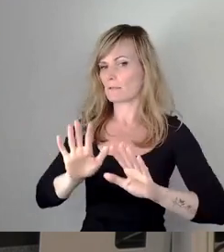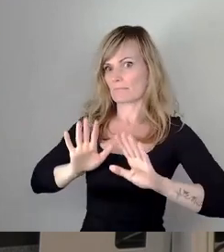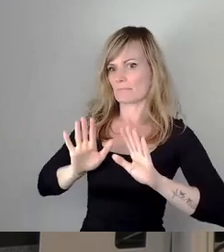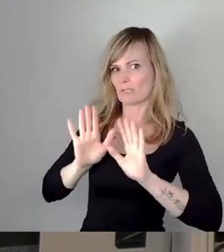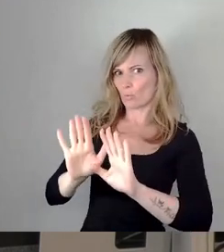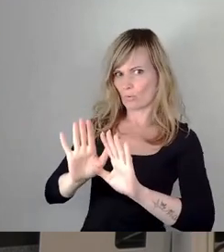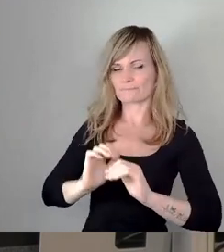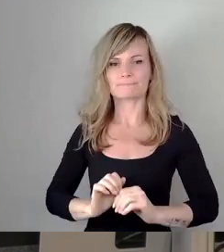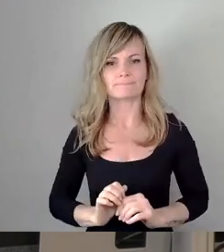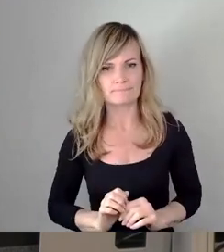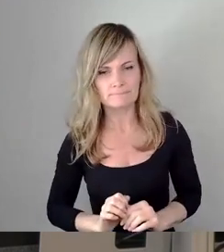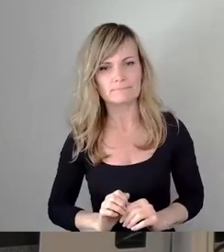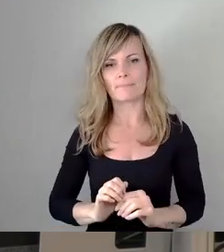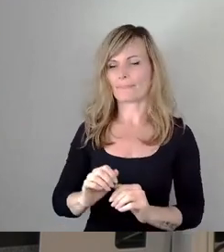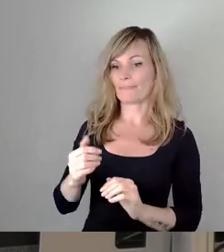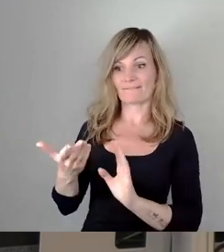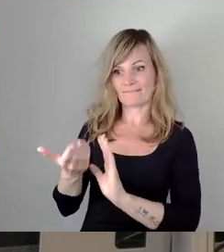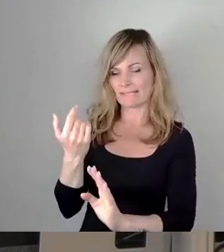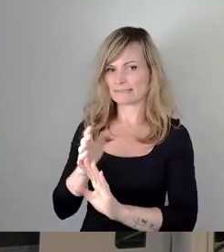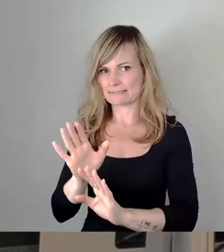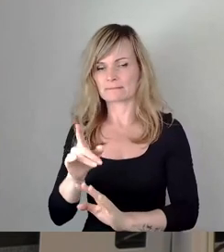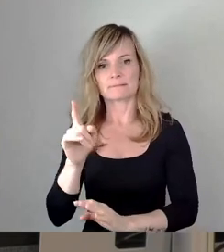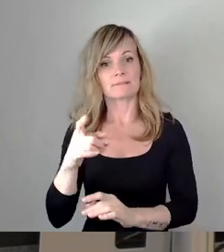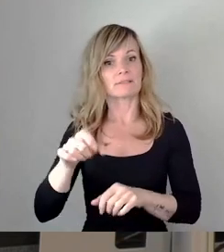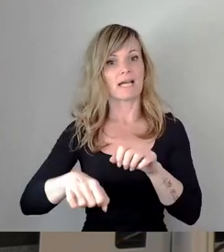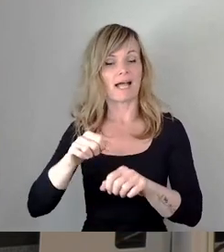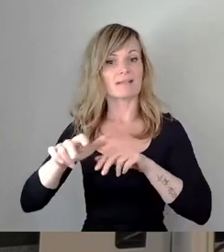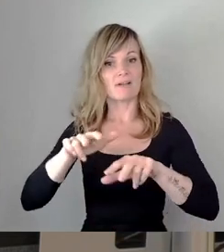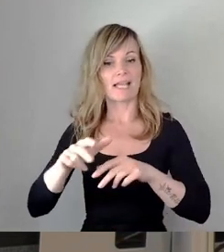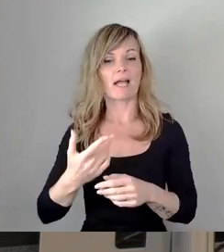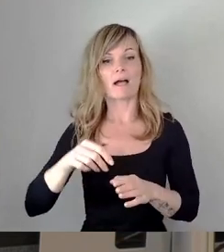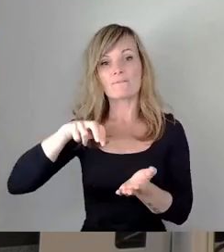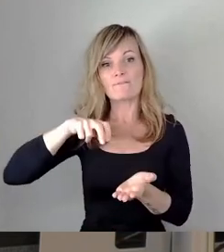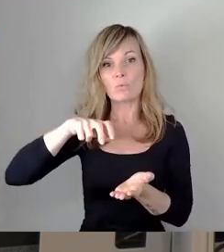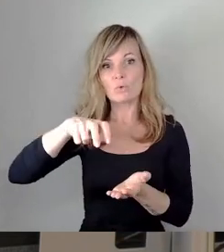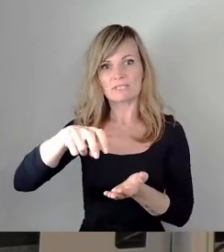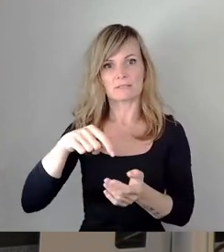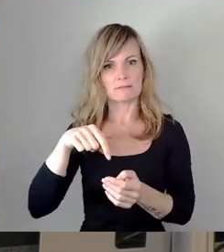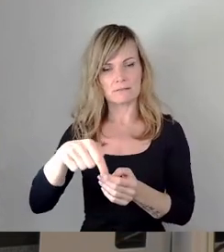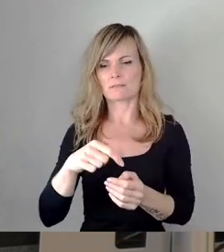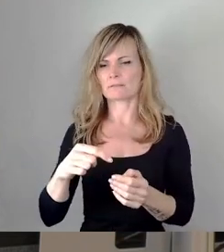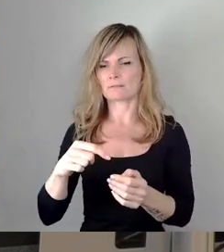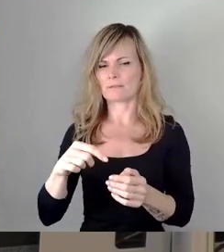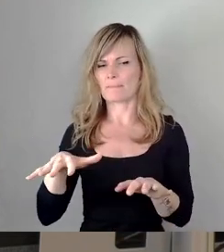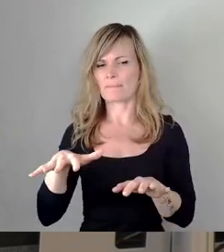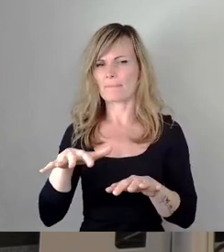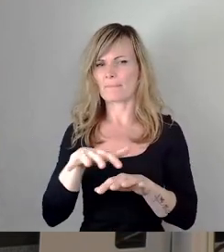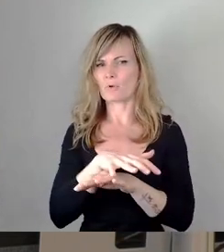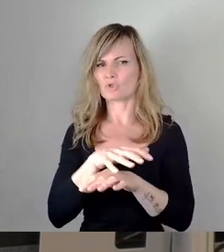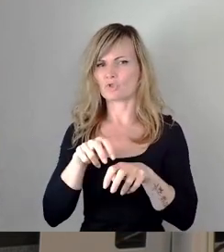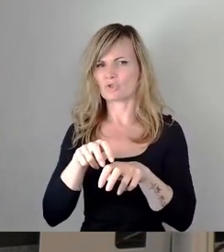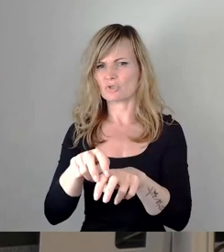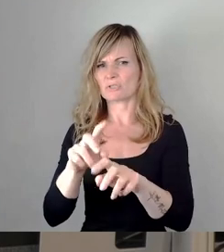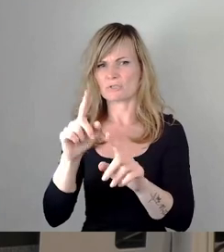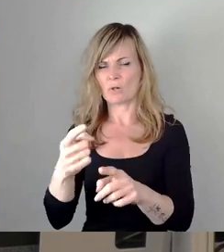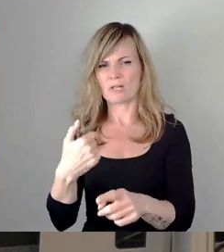was wegnehmen muss, dass man den Radverkehr und den Fußverkehr in einer gemischten Führung führt. Das heißt also, ich möchte mit